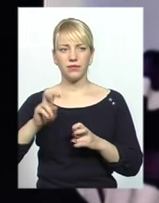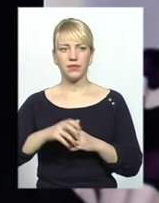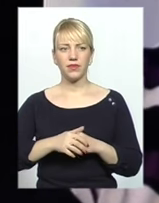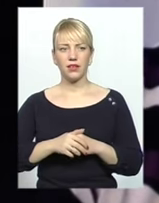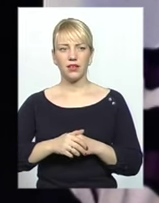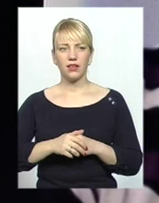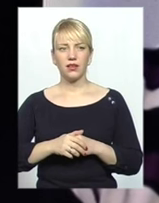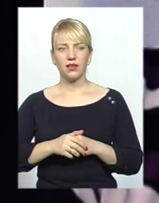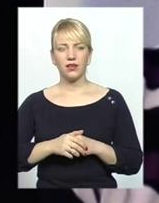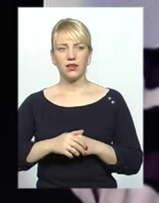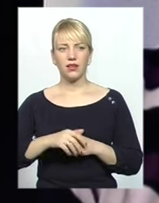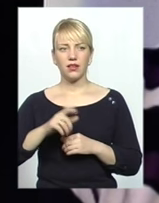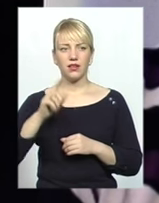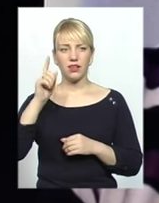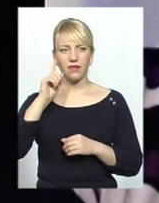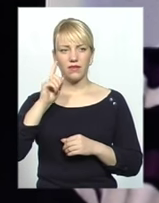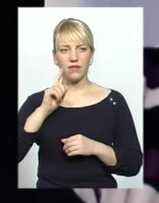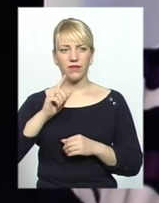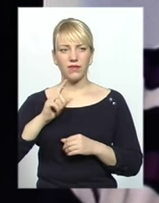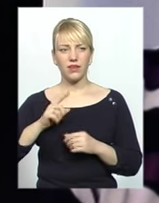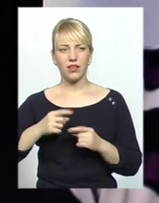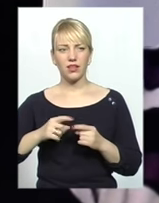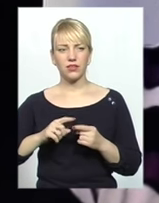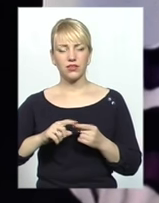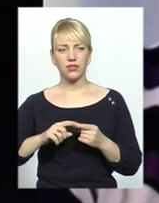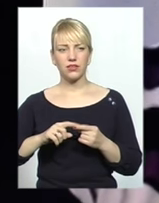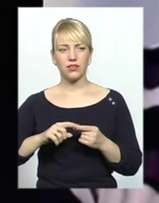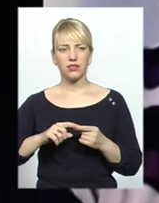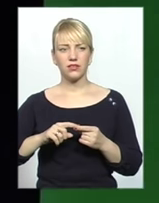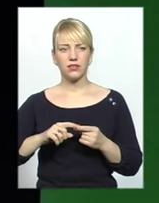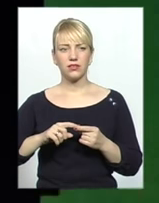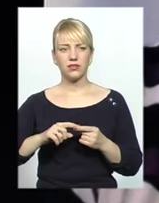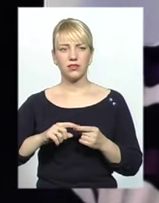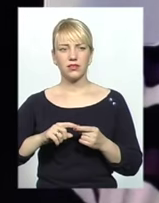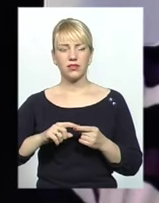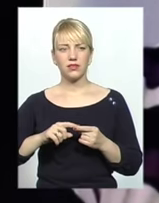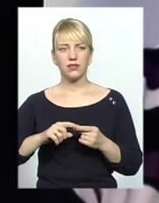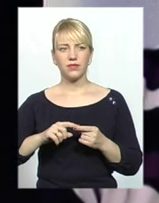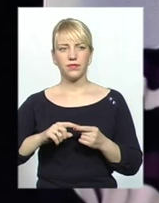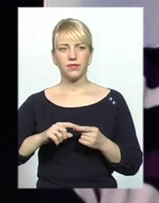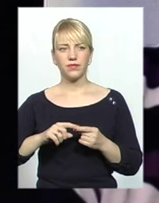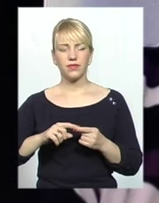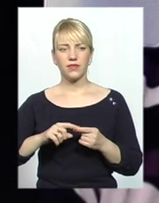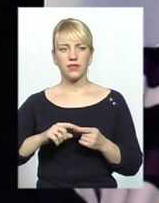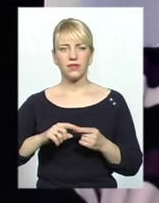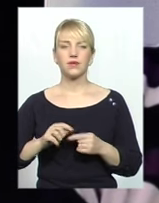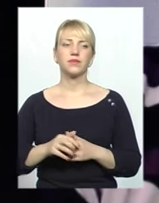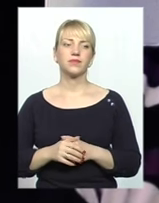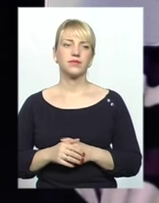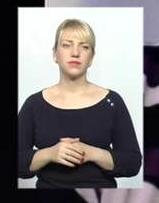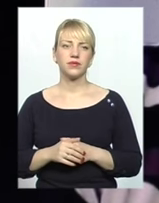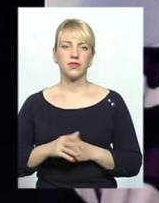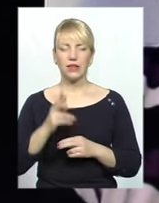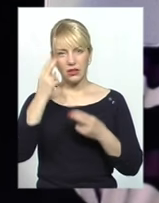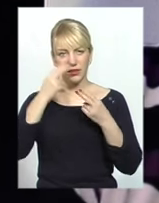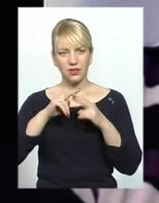знаходяться зараз голови єврейської, мусульманської і польської общин. І ми говоримо про етнічну толерантність. Як із